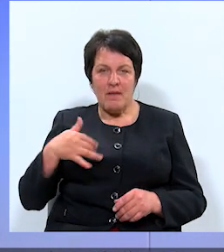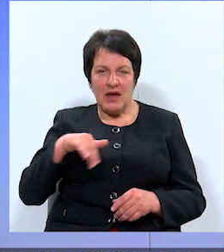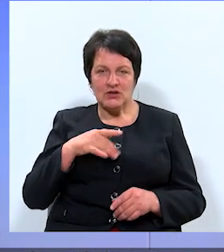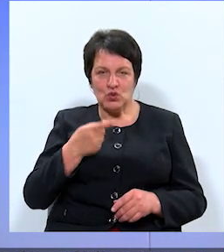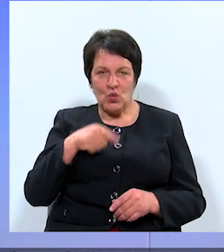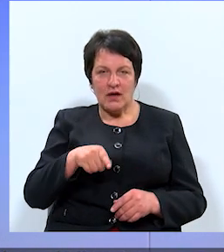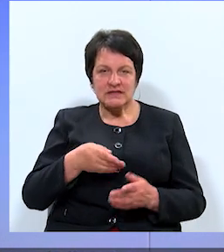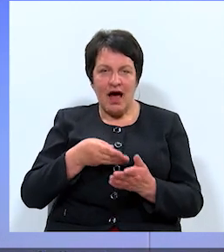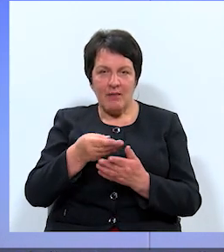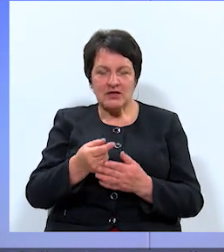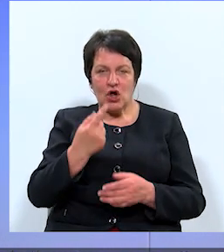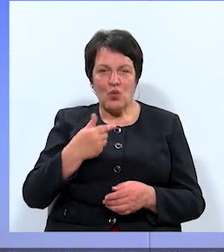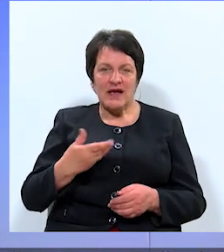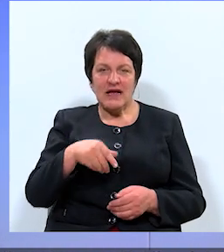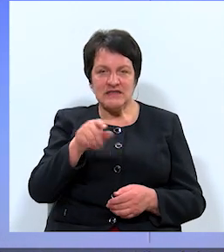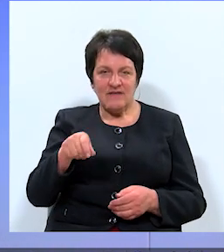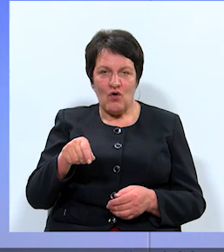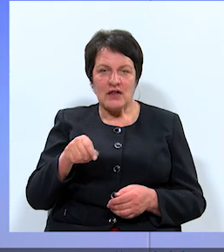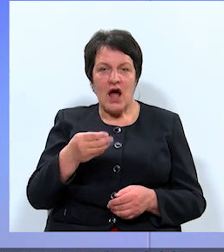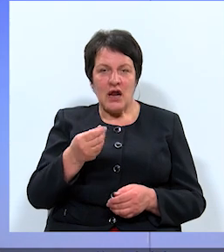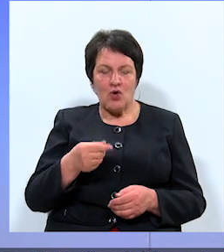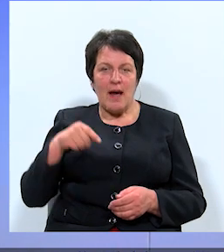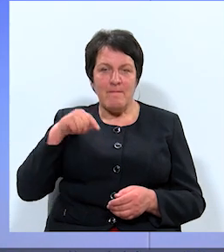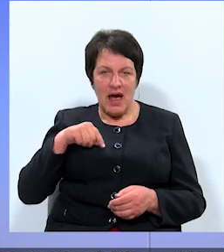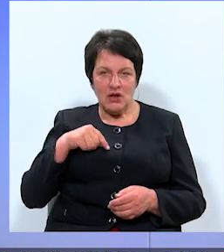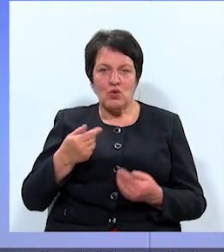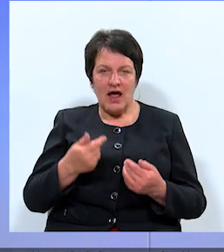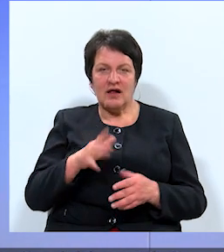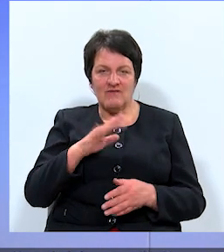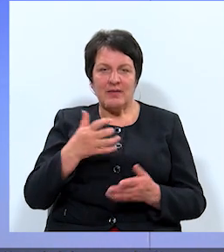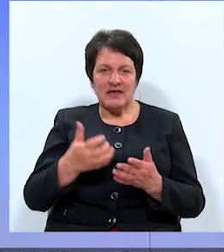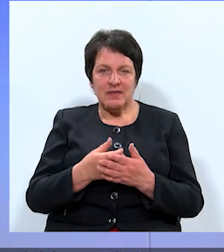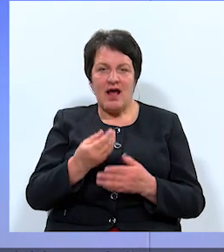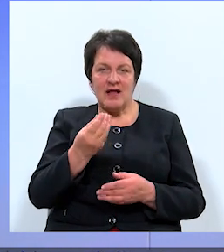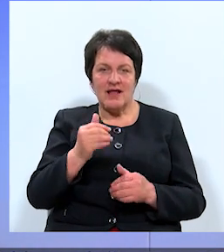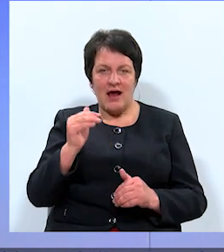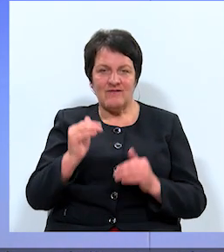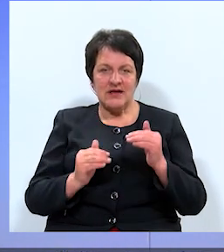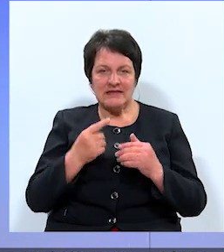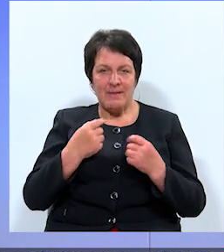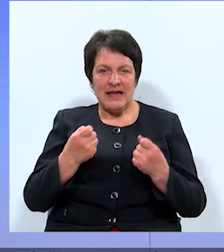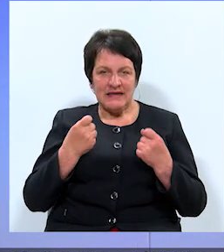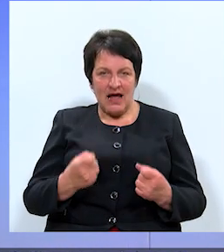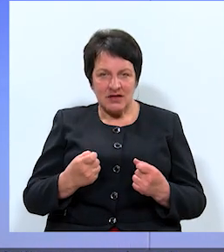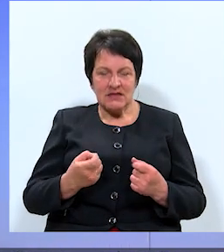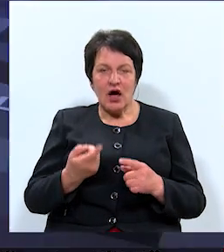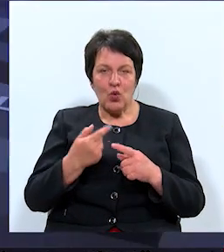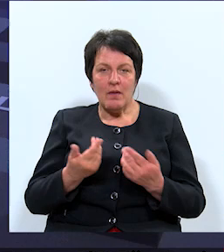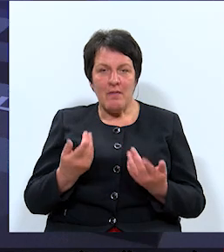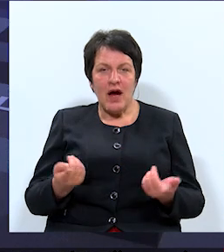iedzīvotā naudām peļņu tagad varam izmantot tarifas stabilizācijā. Pašlaik